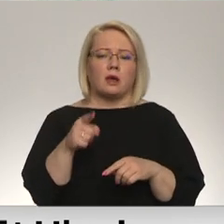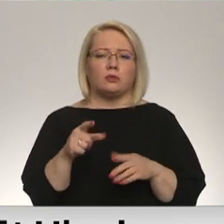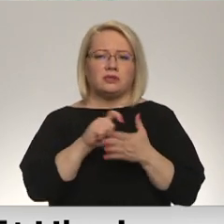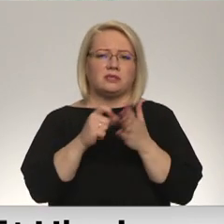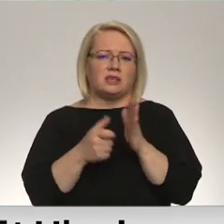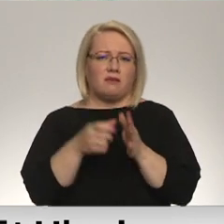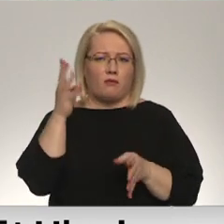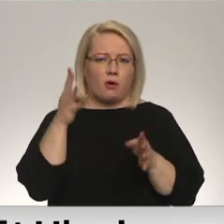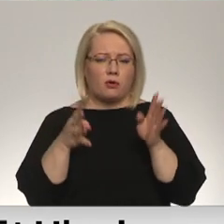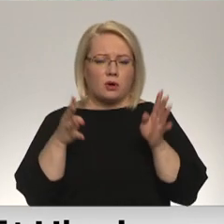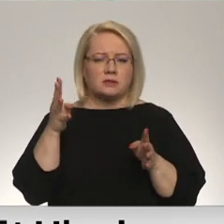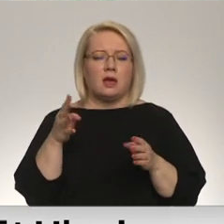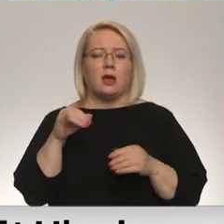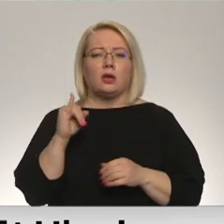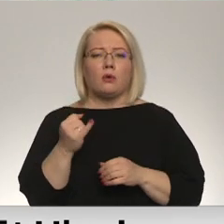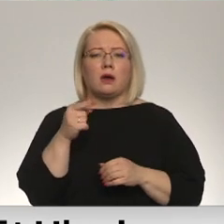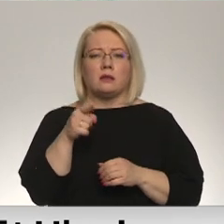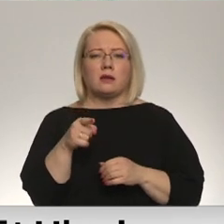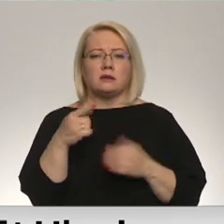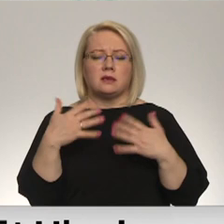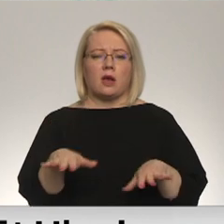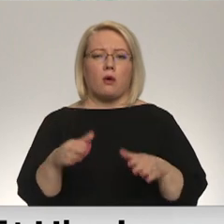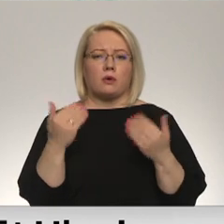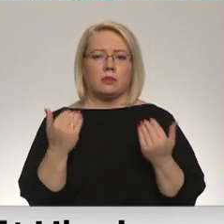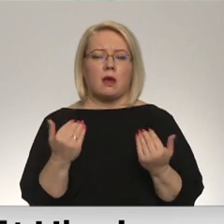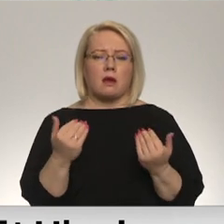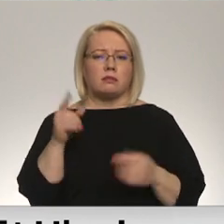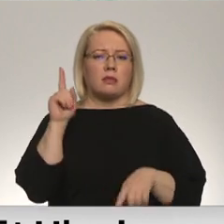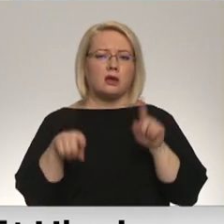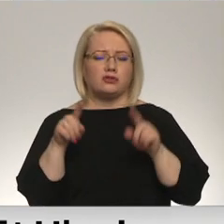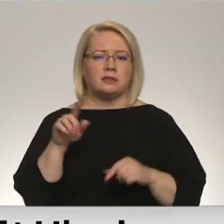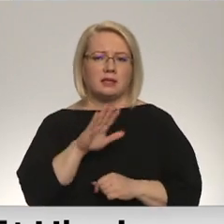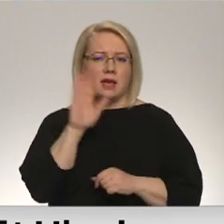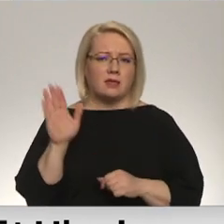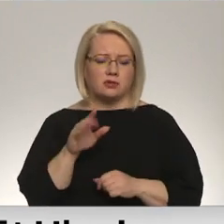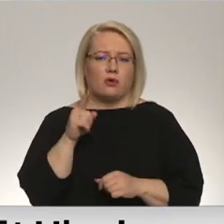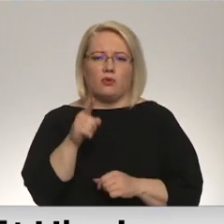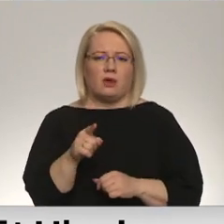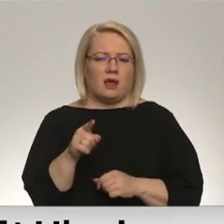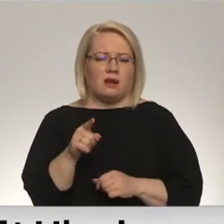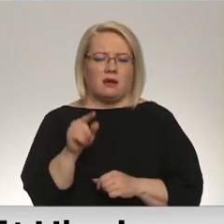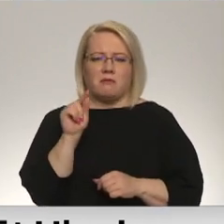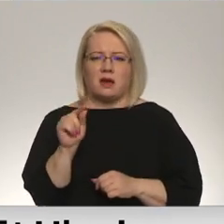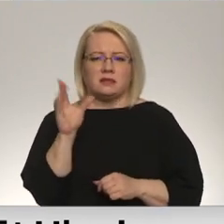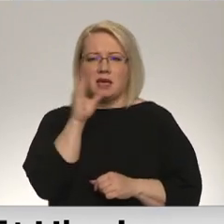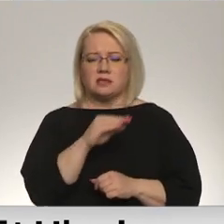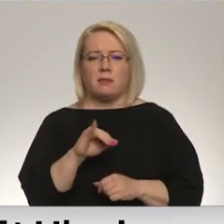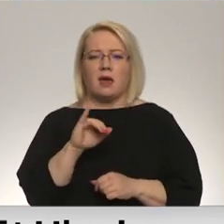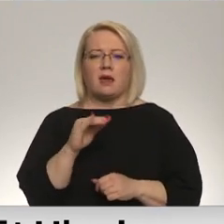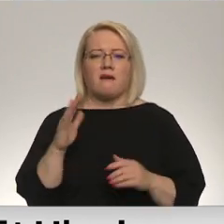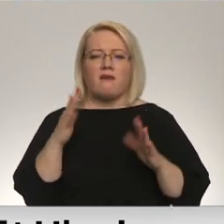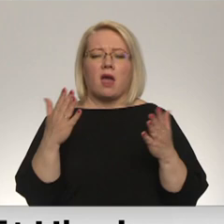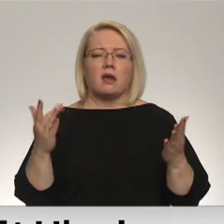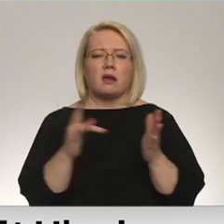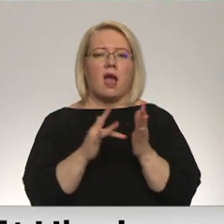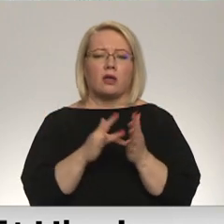dzīvokļos. Viņiem jau, tas jau tagad ir dažs dienas un tur ir maz izrēdzi, kad atradīs kādu dzīvu. Tā